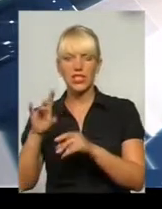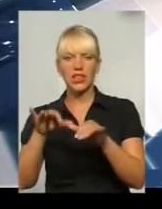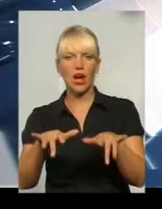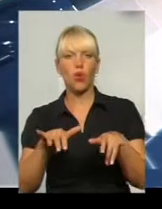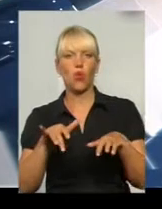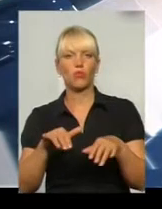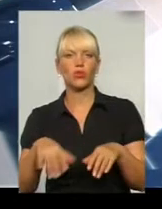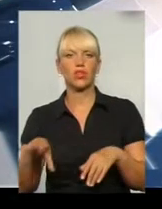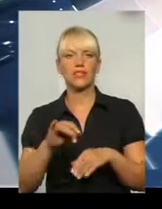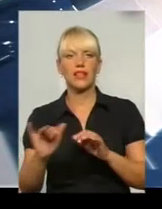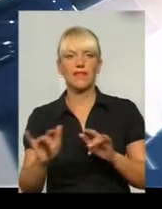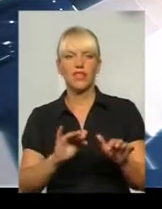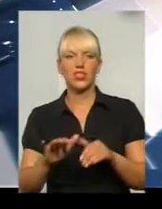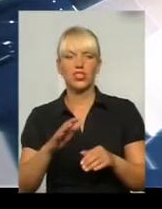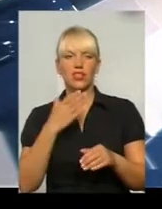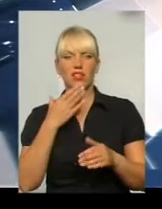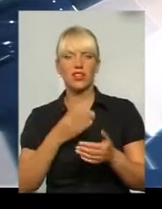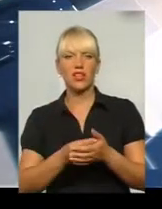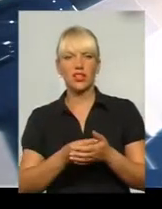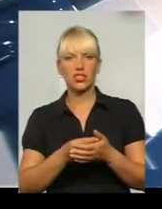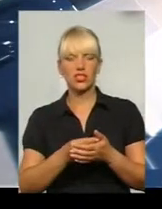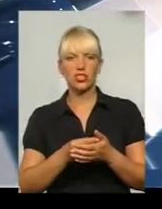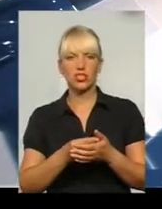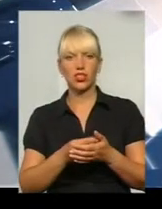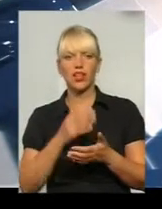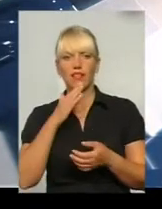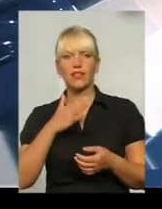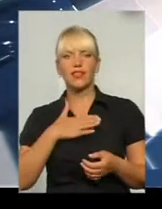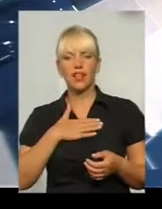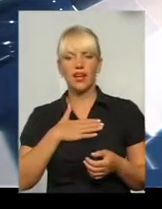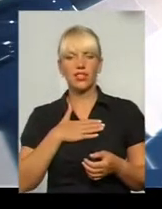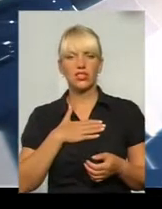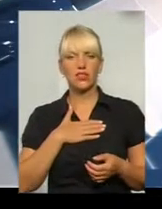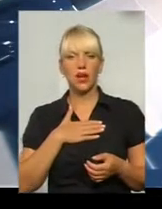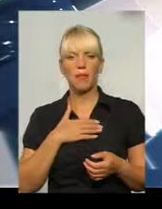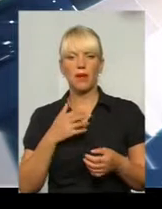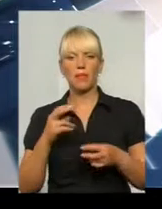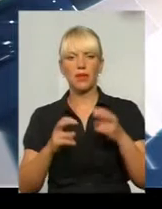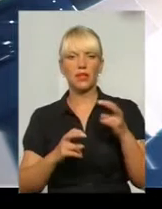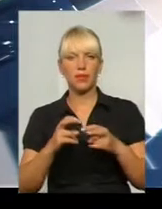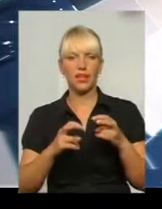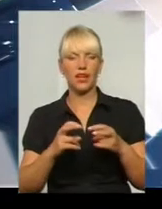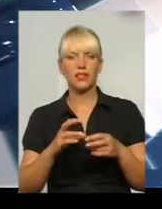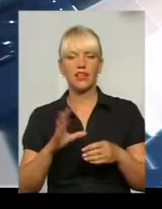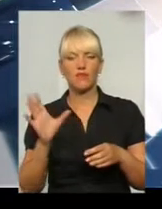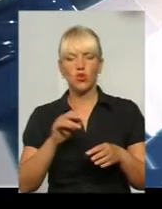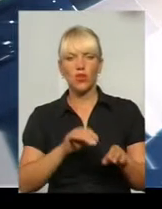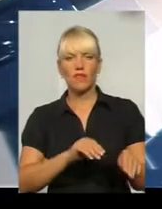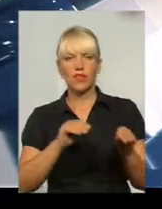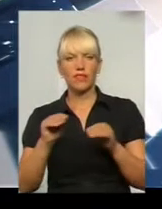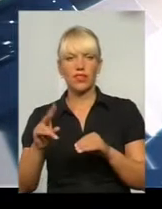все дзвіження нашого дзвіження дзвіження, нашого комунального дзвіження, вигляді на екран. Тому